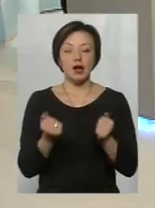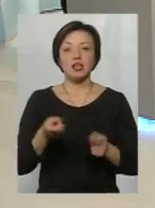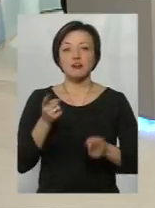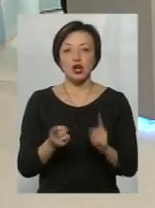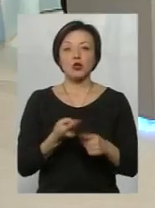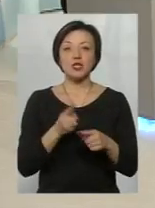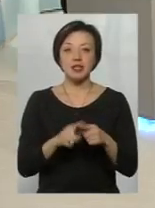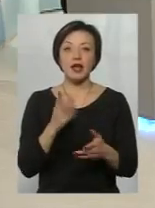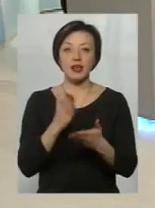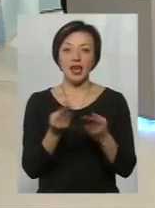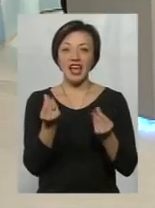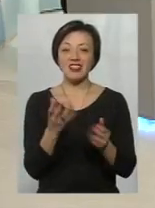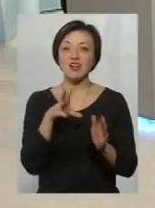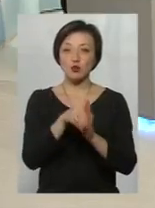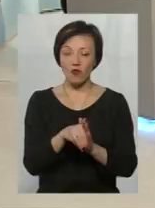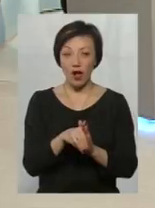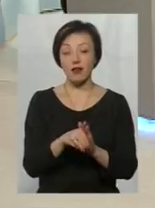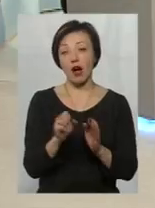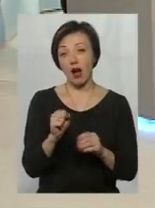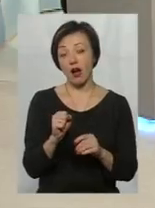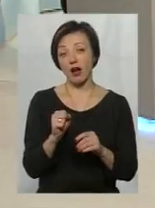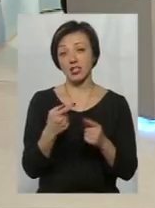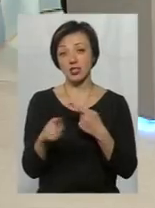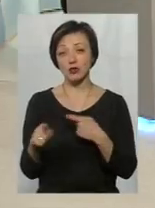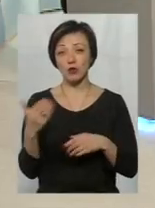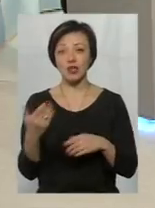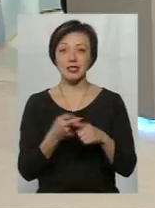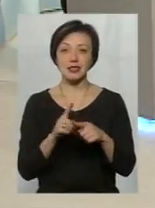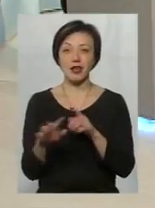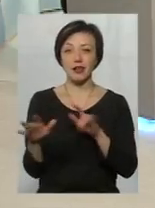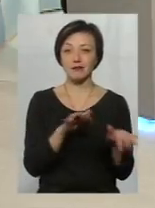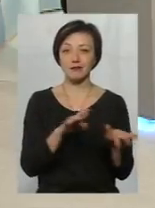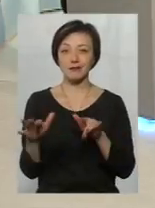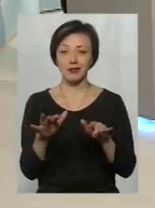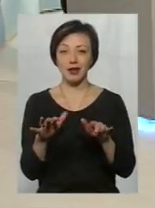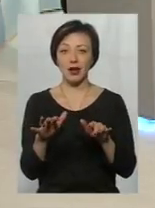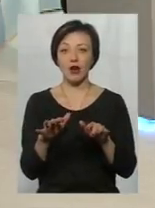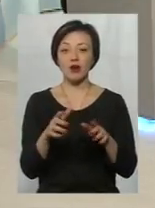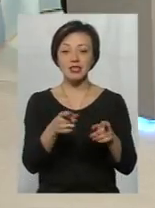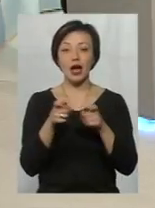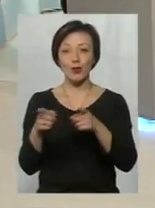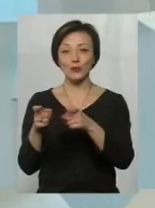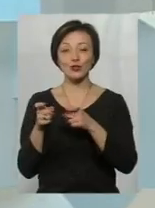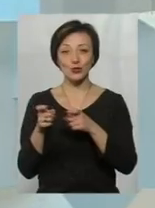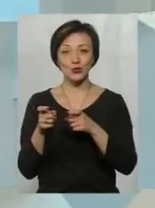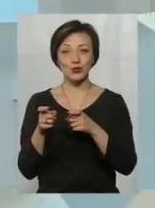звичайно, але з іншого боку, це, звичайно, такий тактичний, напевно, хід по залученню, знову ж таки,